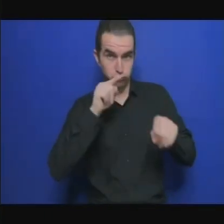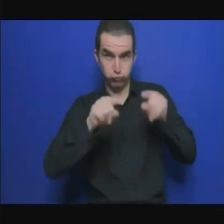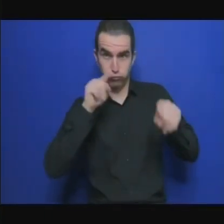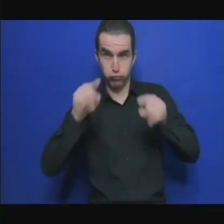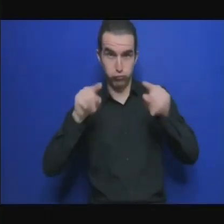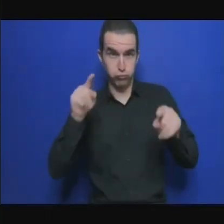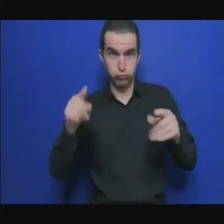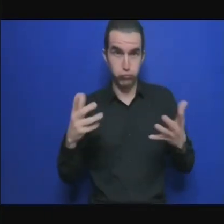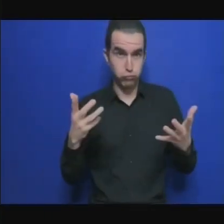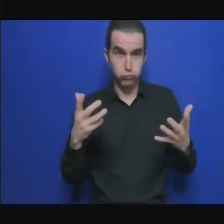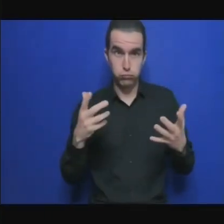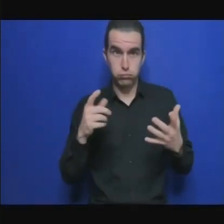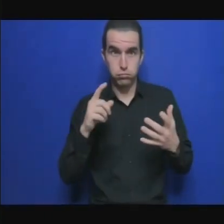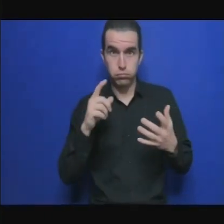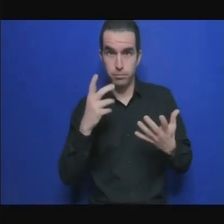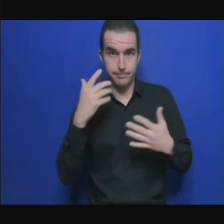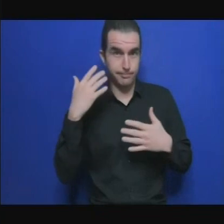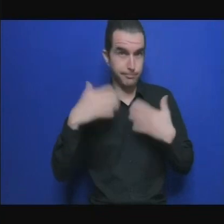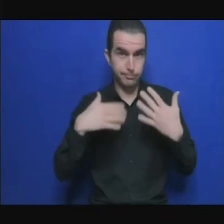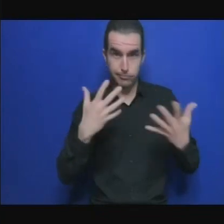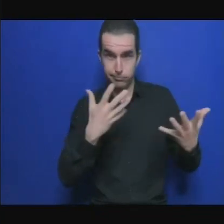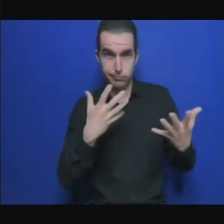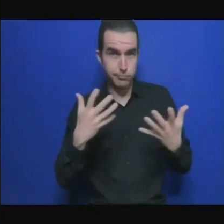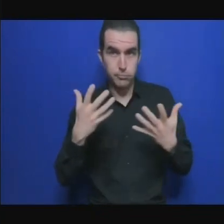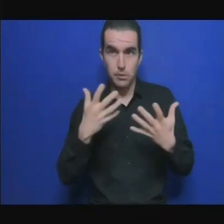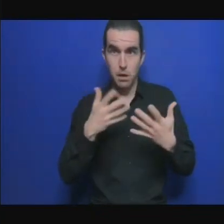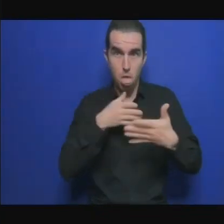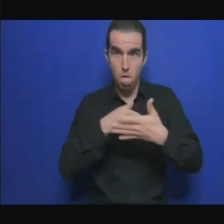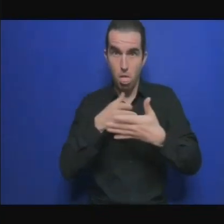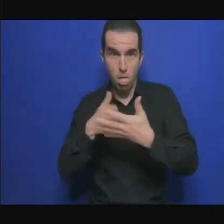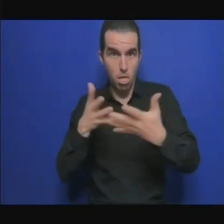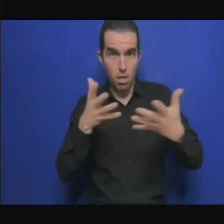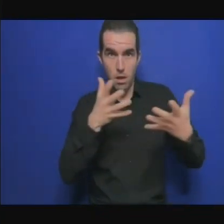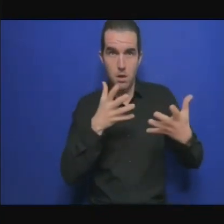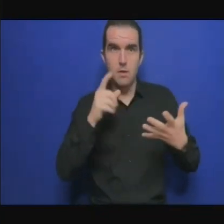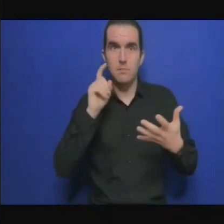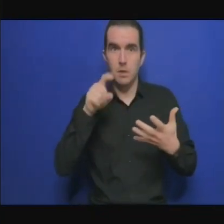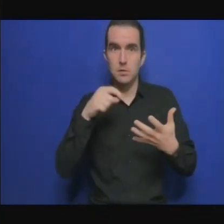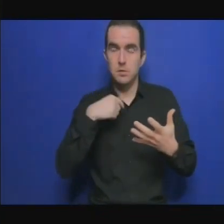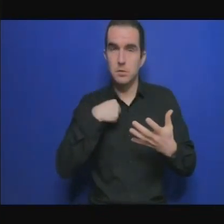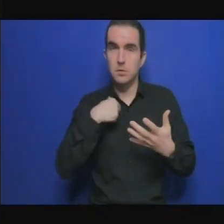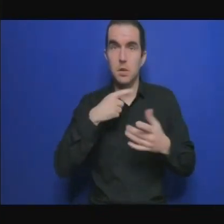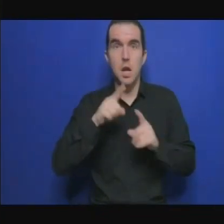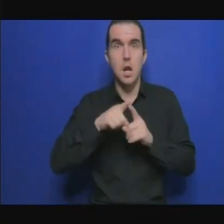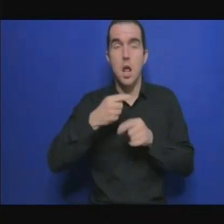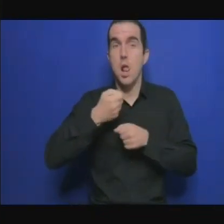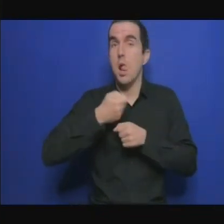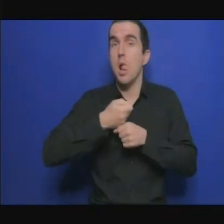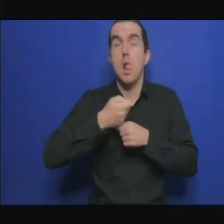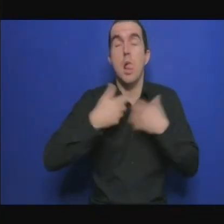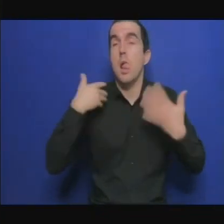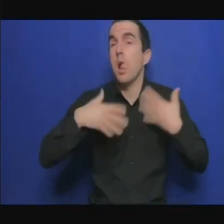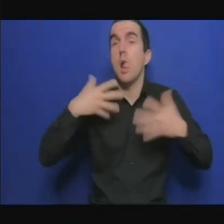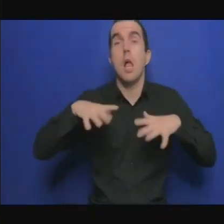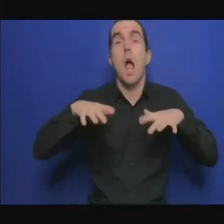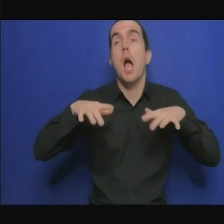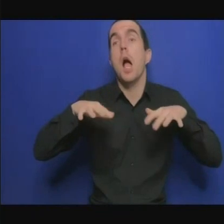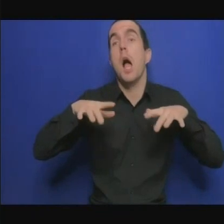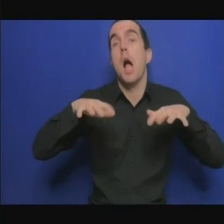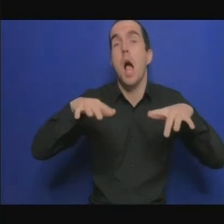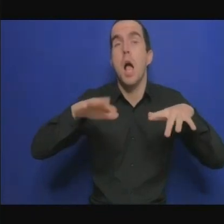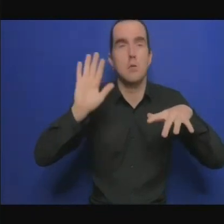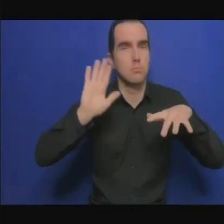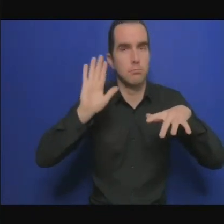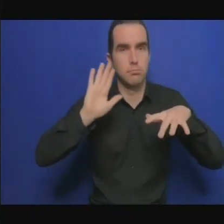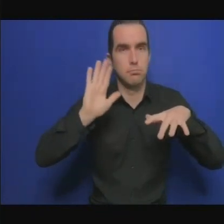consolidation un regroupement il faut avancer étape par étape et donc nous devons bien nous concentrer nous devons